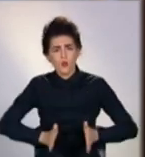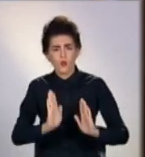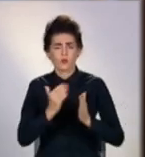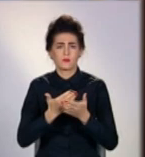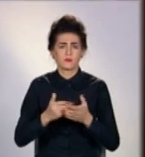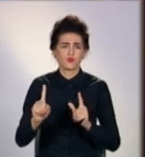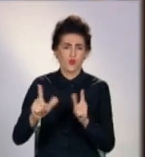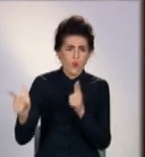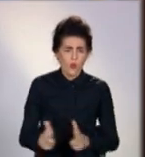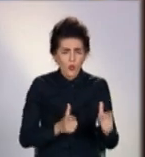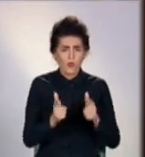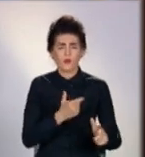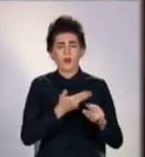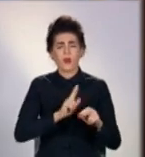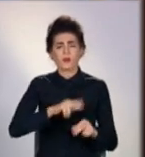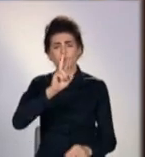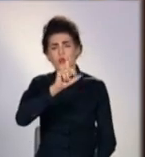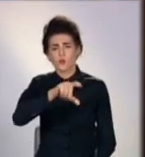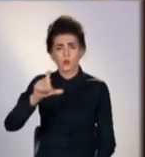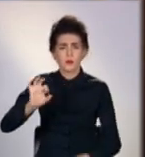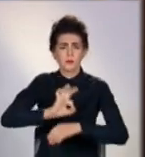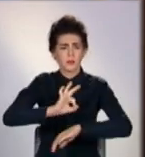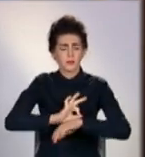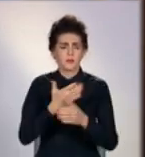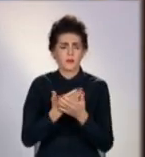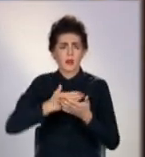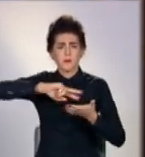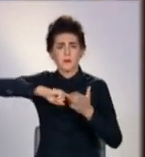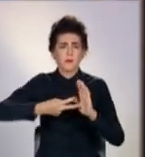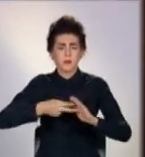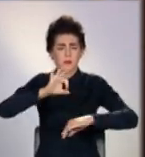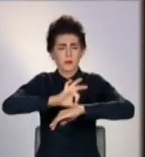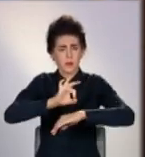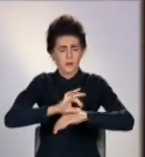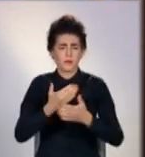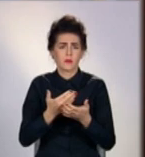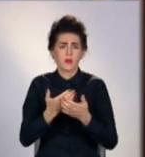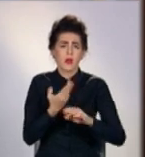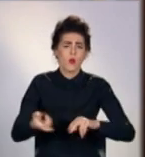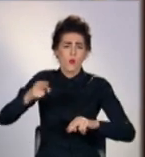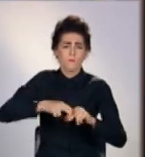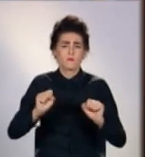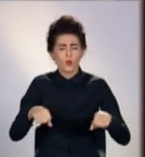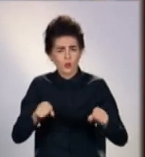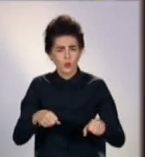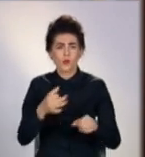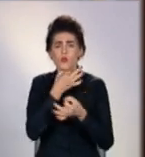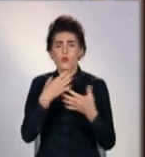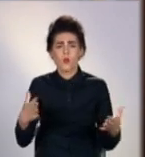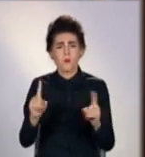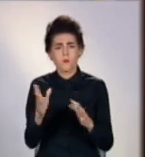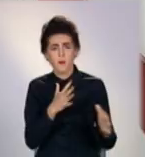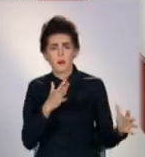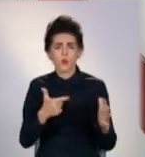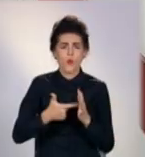роди, це пацієнти з плановими заболіваннями, які можуть в будь момент